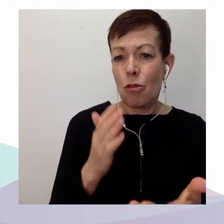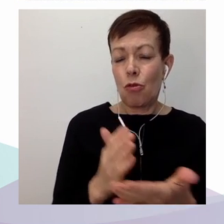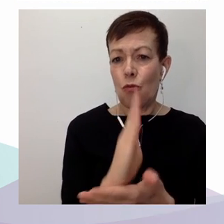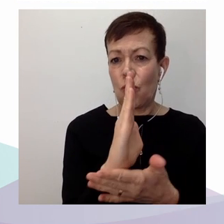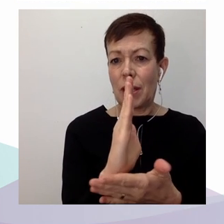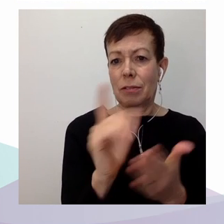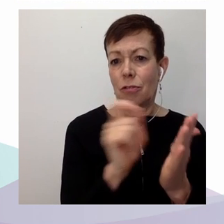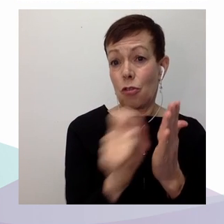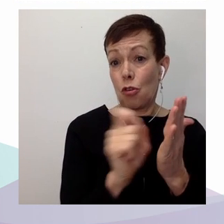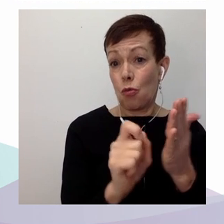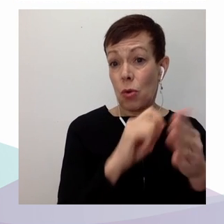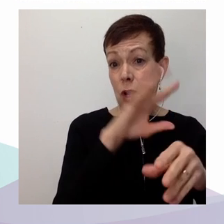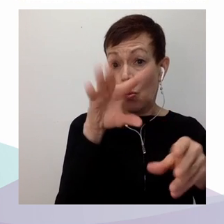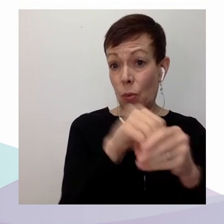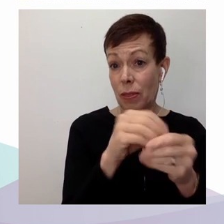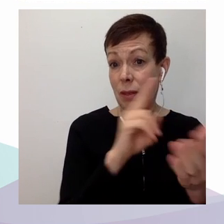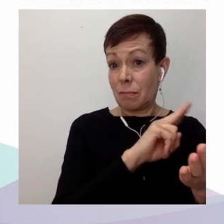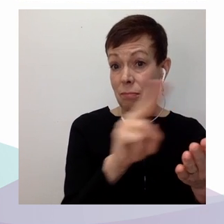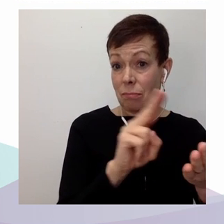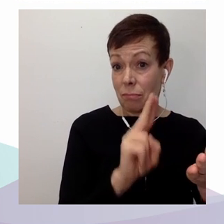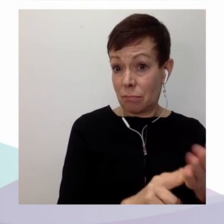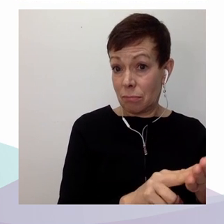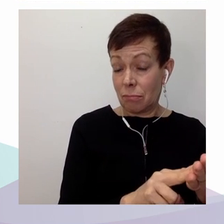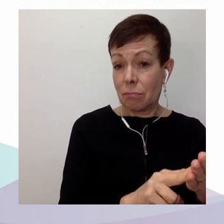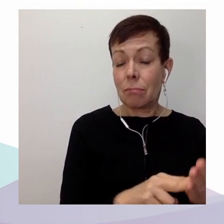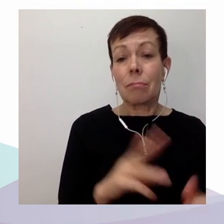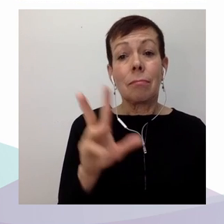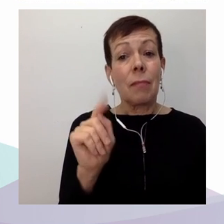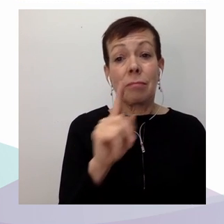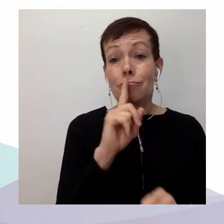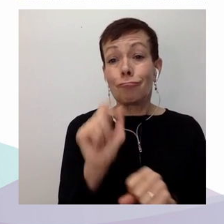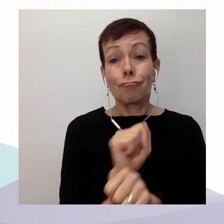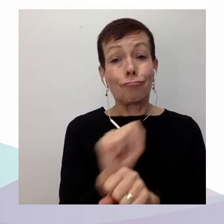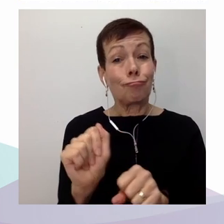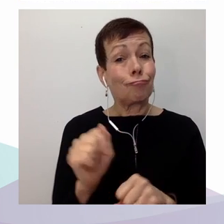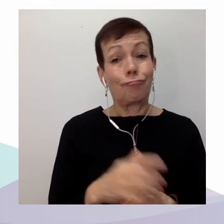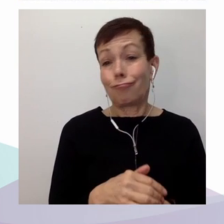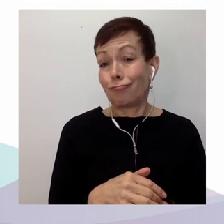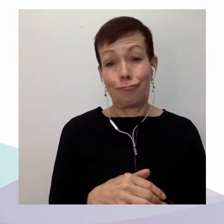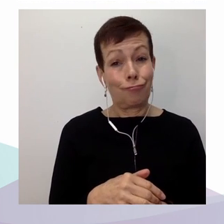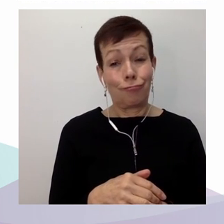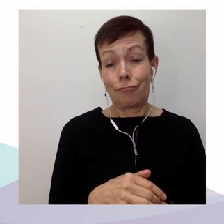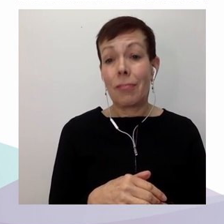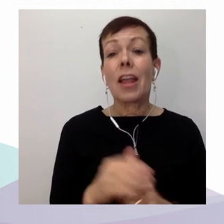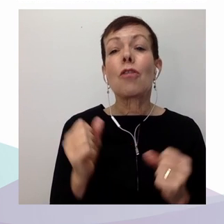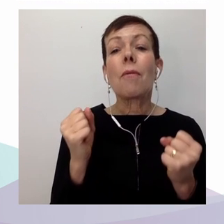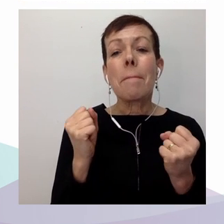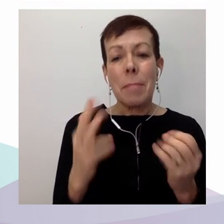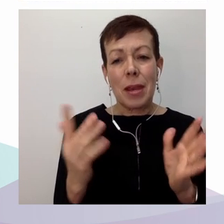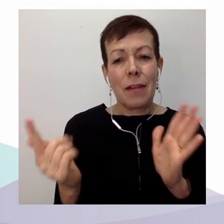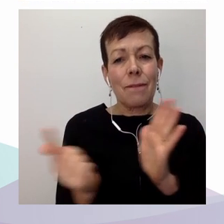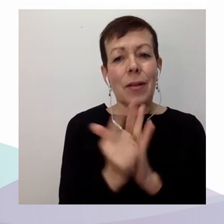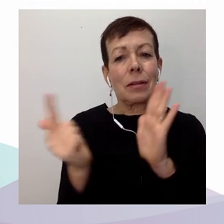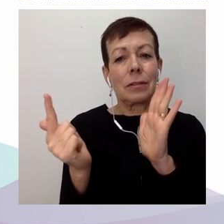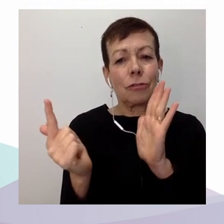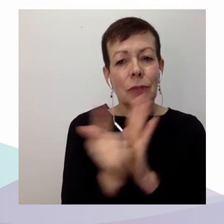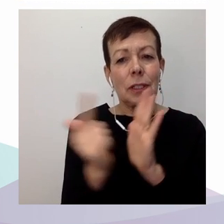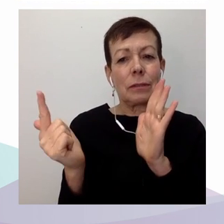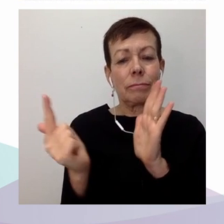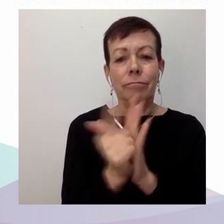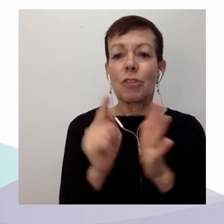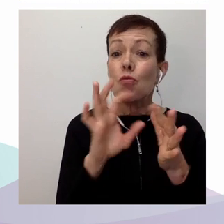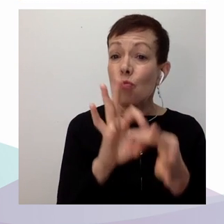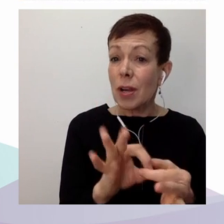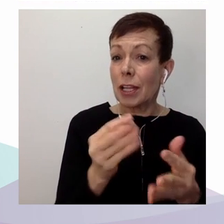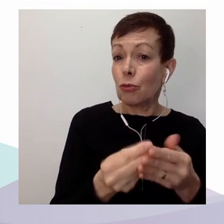de manière récurrente des atteintes aux droits économiques et sociaux. Alors, bien sûr, loin de moi aujourd'hui, l'idée